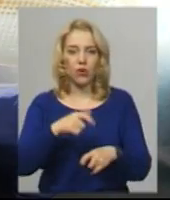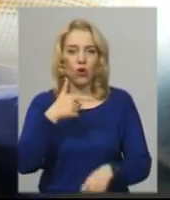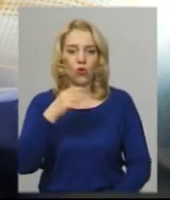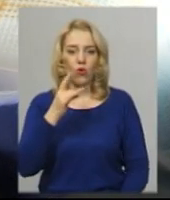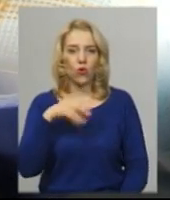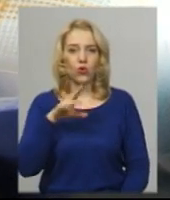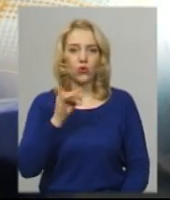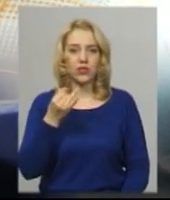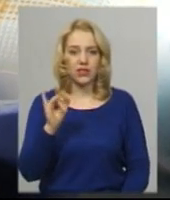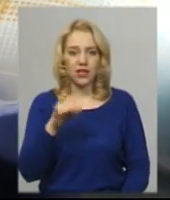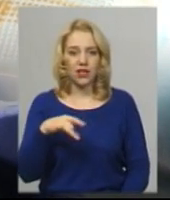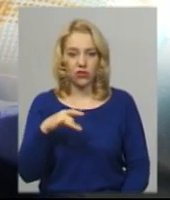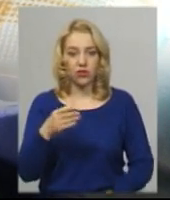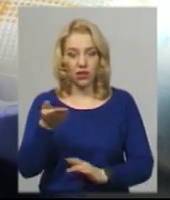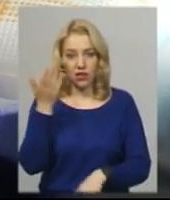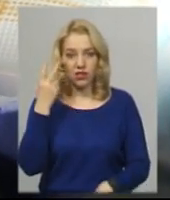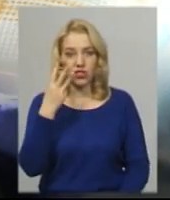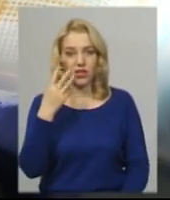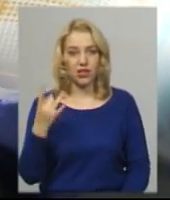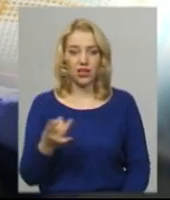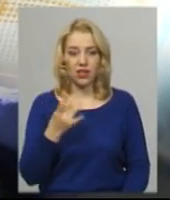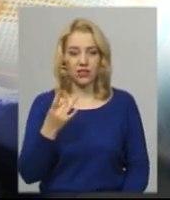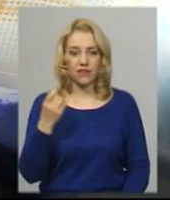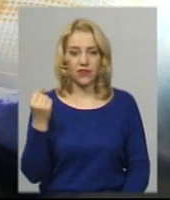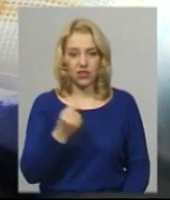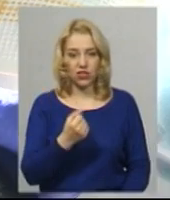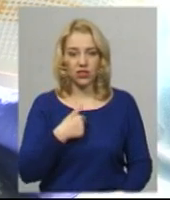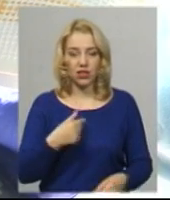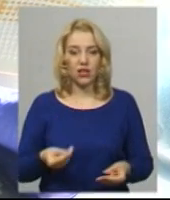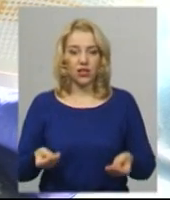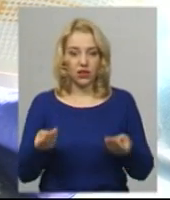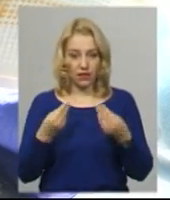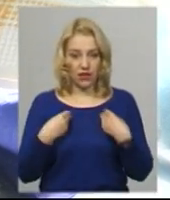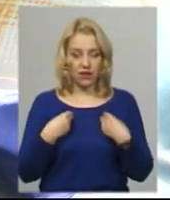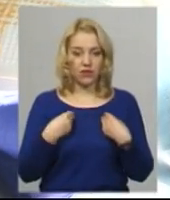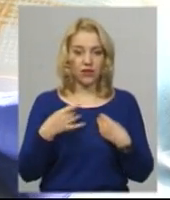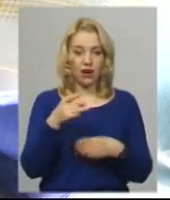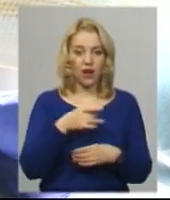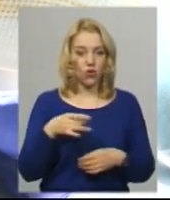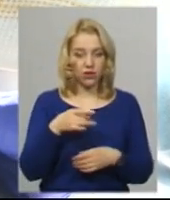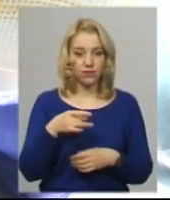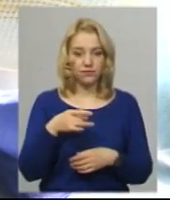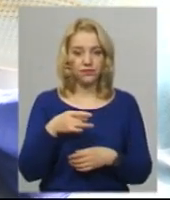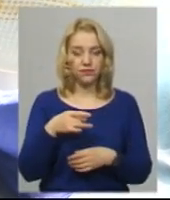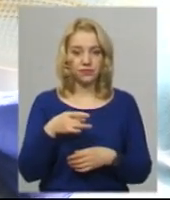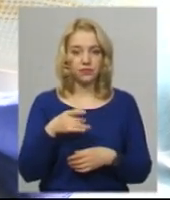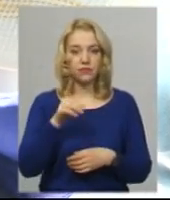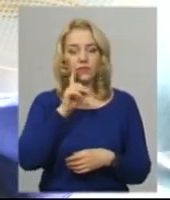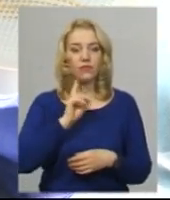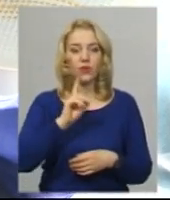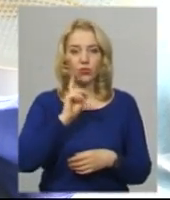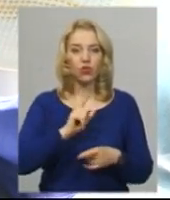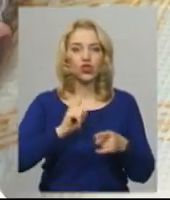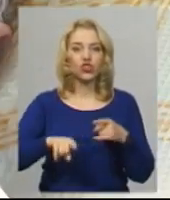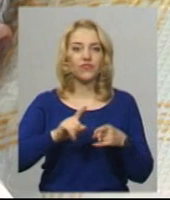три рази на тиждень і нам дають, поки що район дає нам, скоро